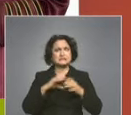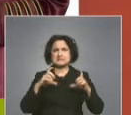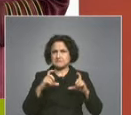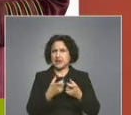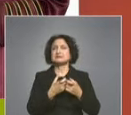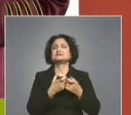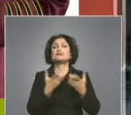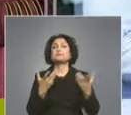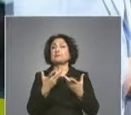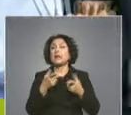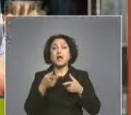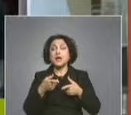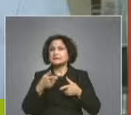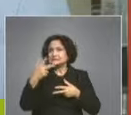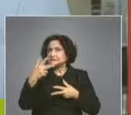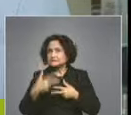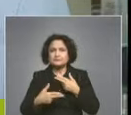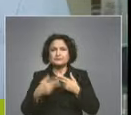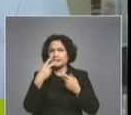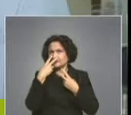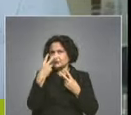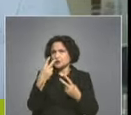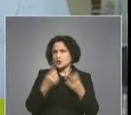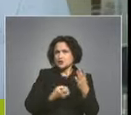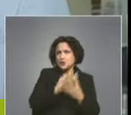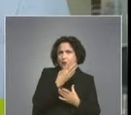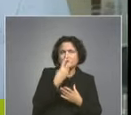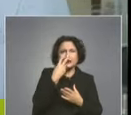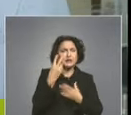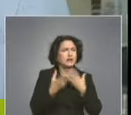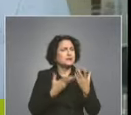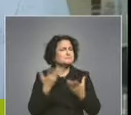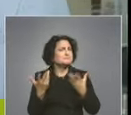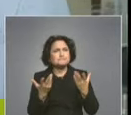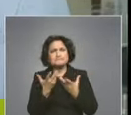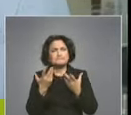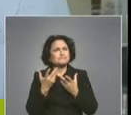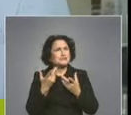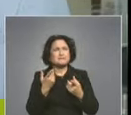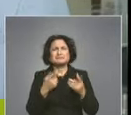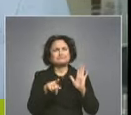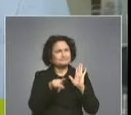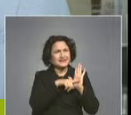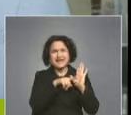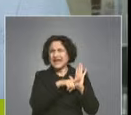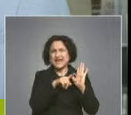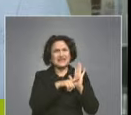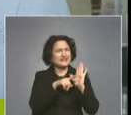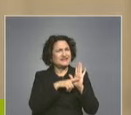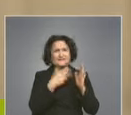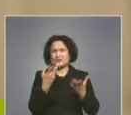А би ли бъл спирачка за вас това, че виждате по новините понякога доста агресивни реакции, негативни има спрямо лекари?